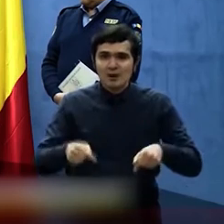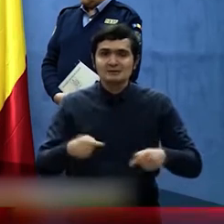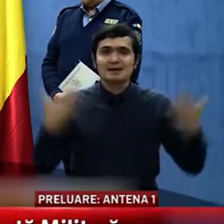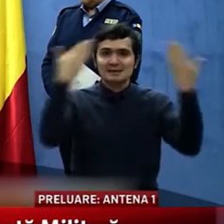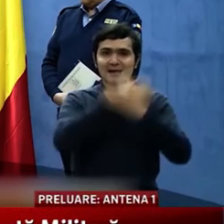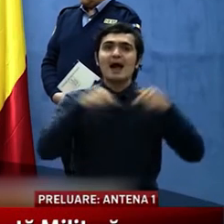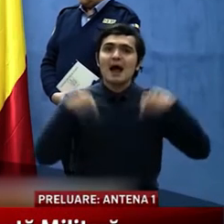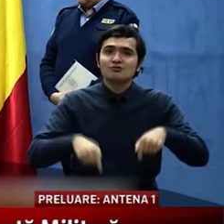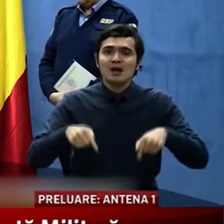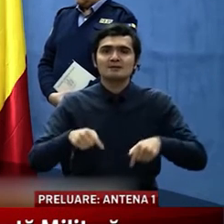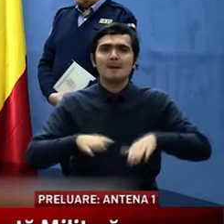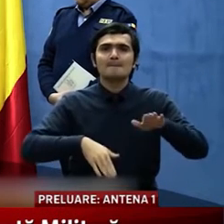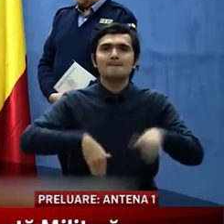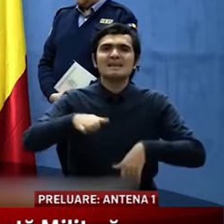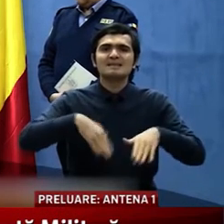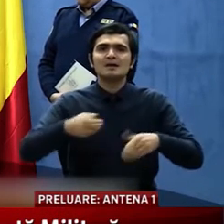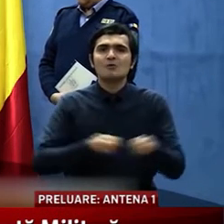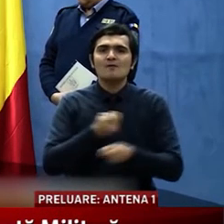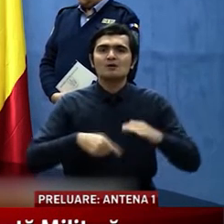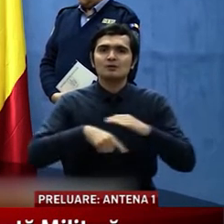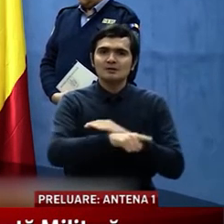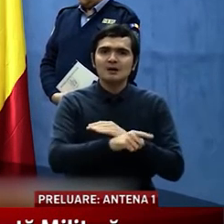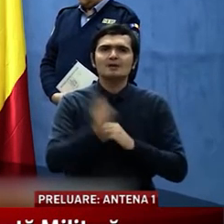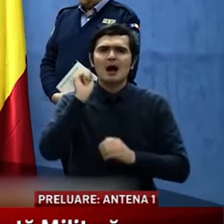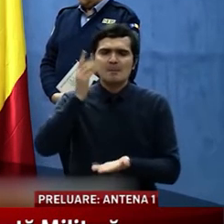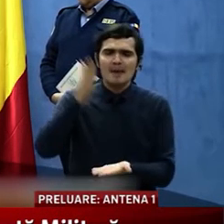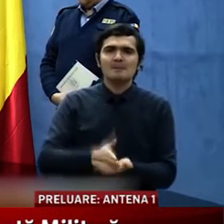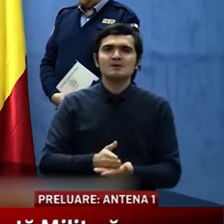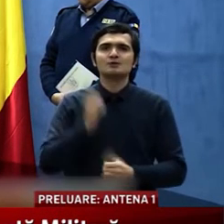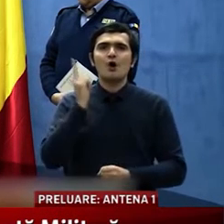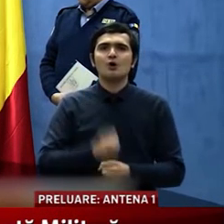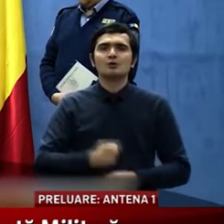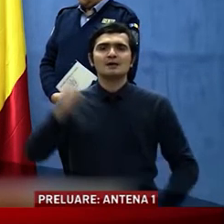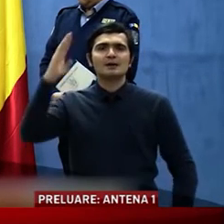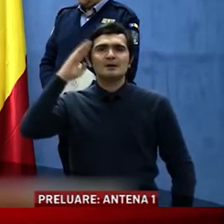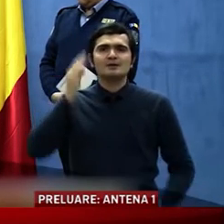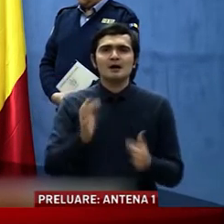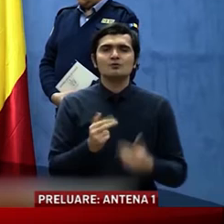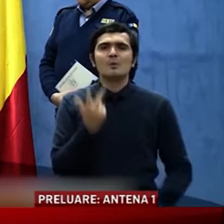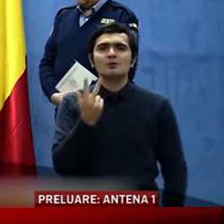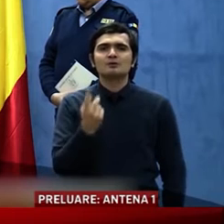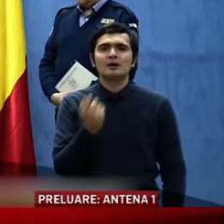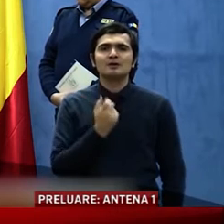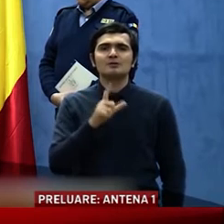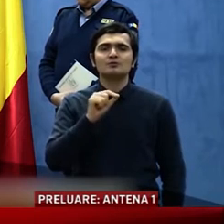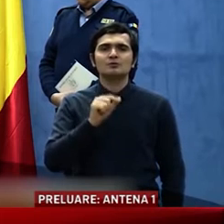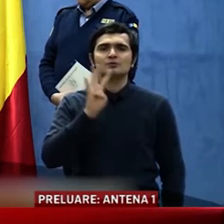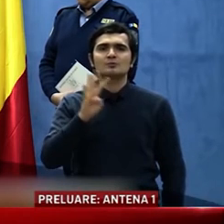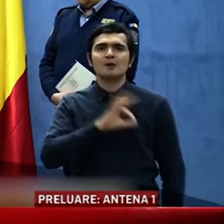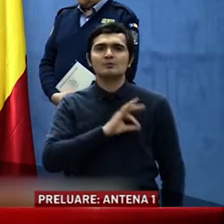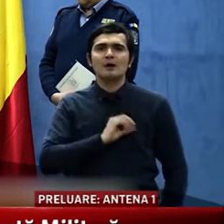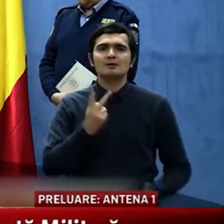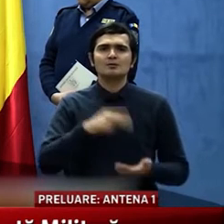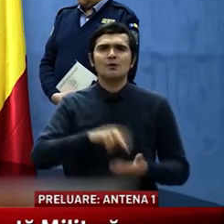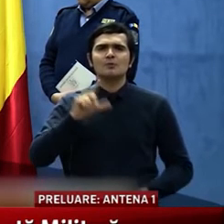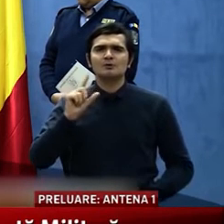Ministerul Afacerilor Interne a emis Ordonanța Militară numărul 3 din 24 martie 2020